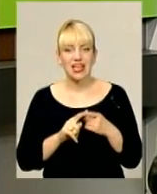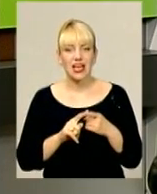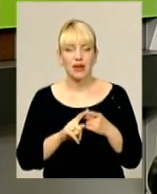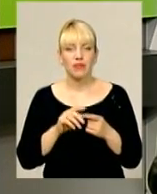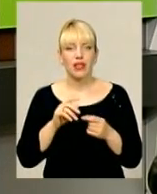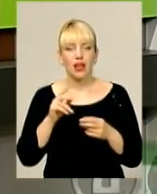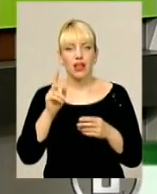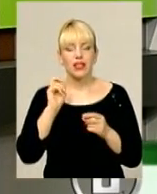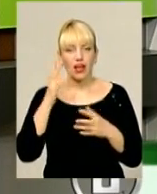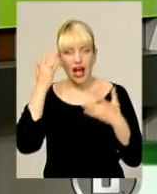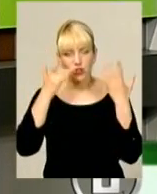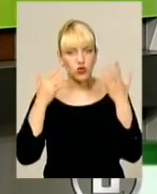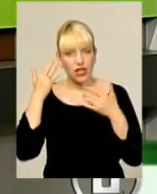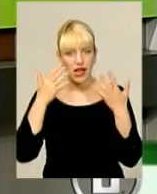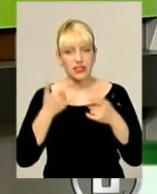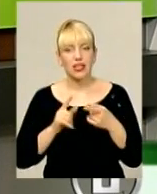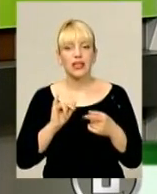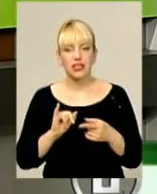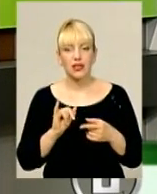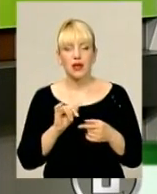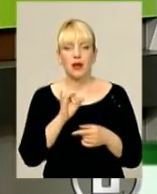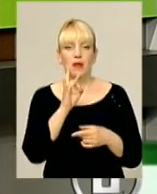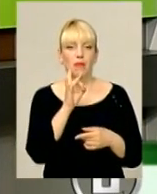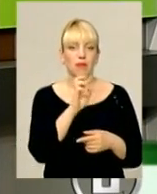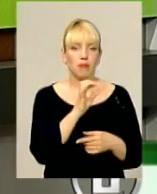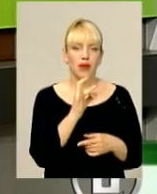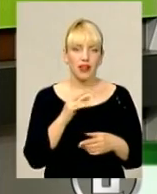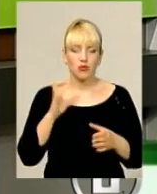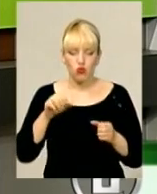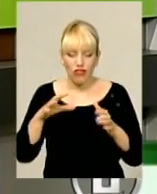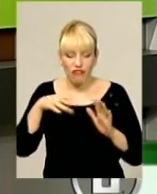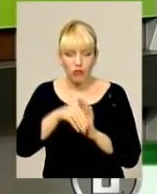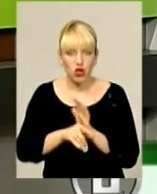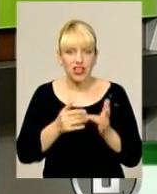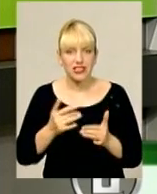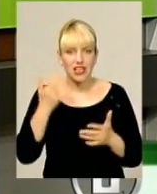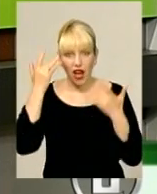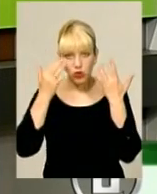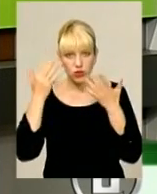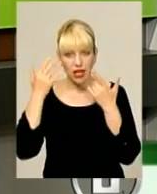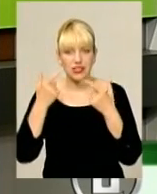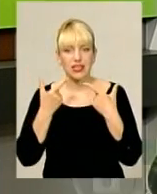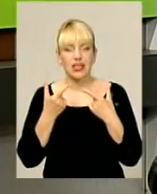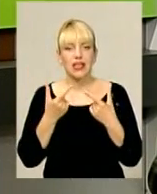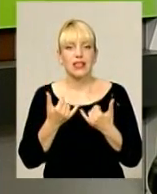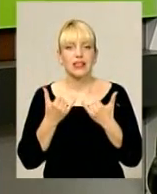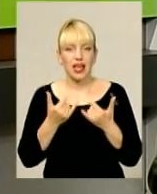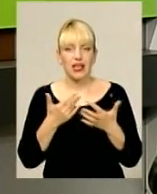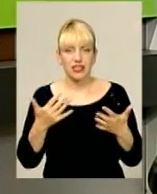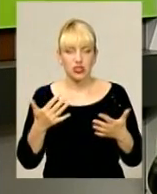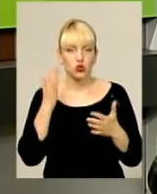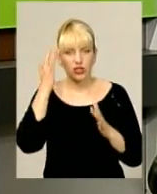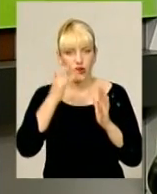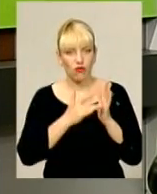асоціації. І тут є перевага, тому що в бренд ми можемо вміщувати різні асоціації для різної цільової аудиторії. І ми